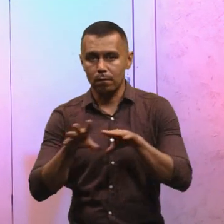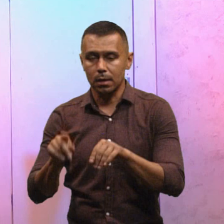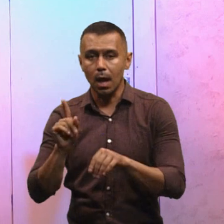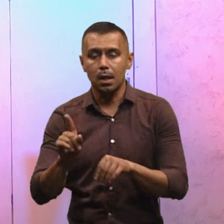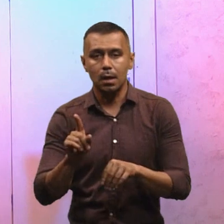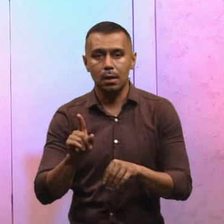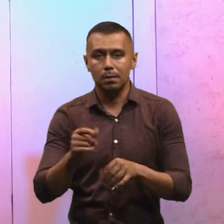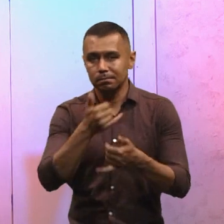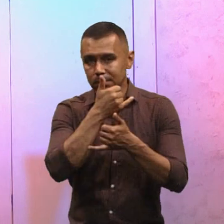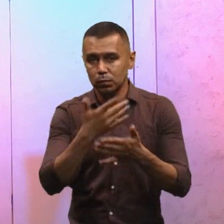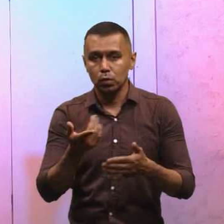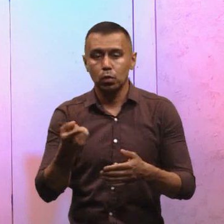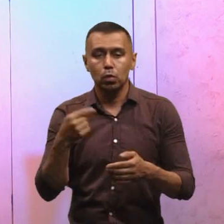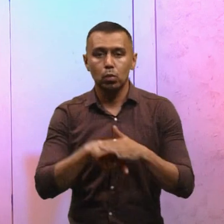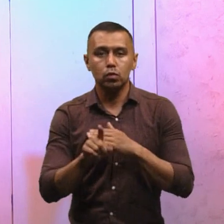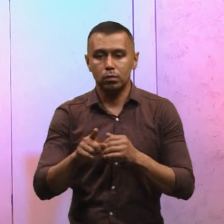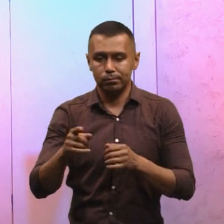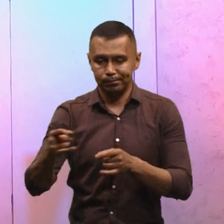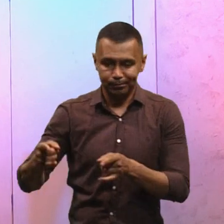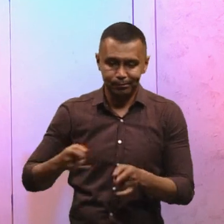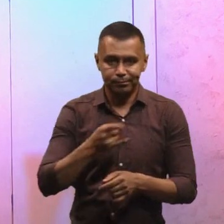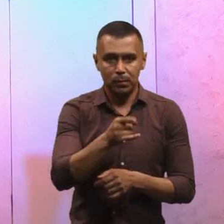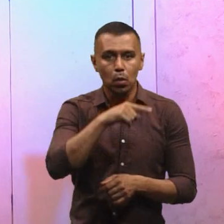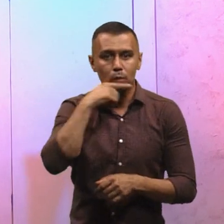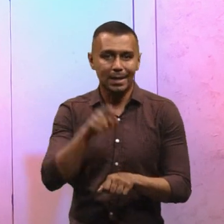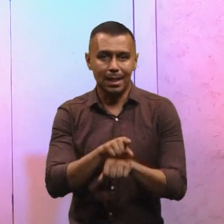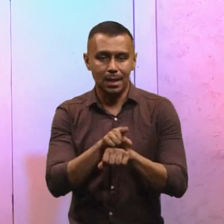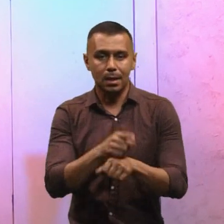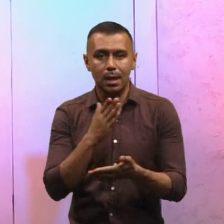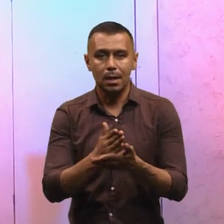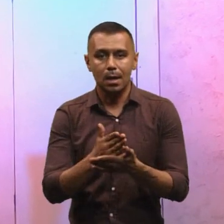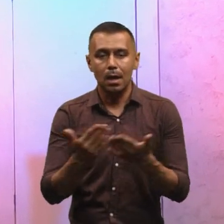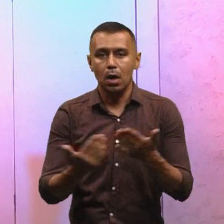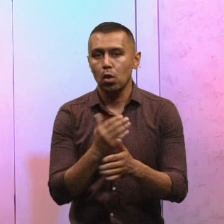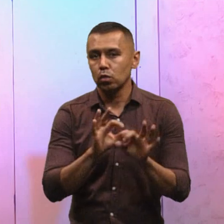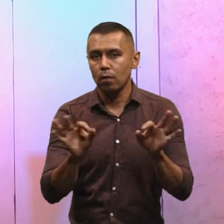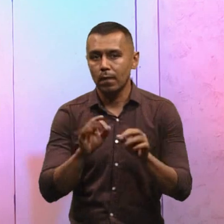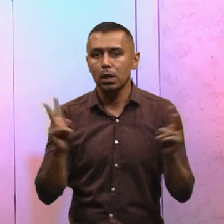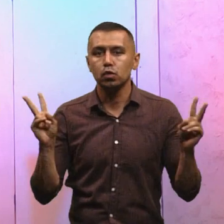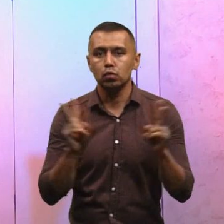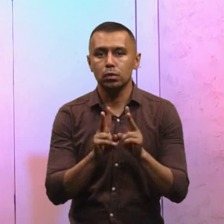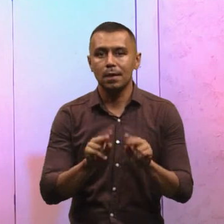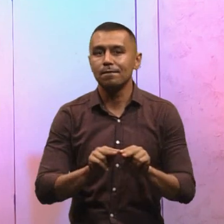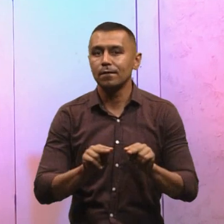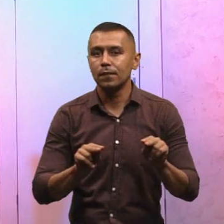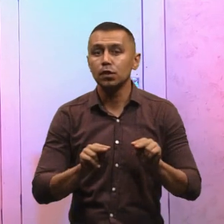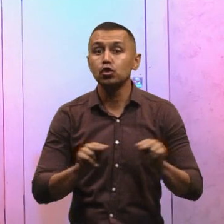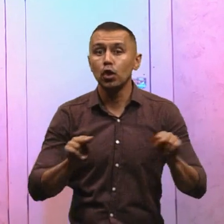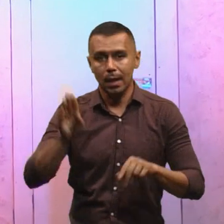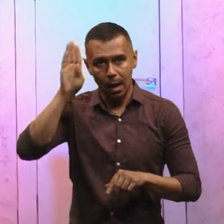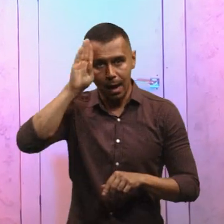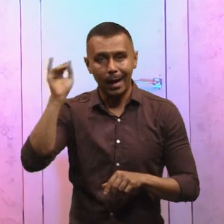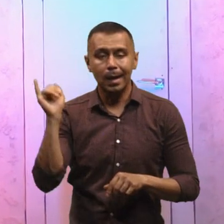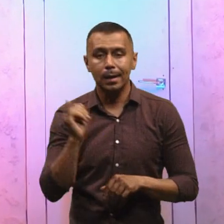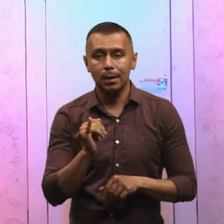але не виходить, тому що якраз заїжджають російські танки. Є новела «Зустріч вчителя